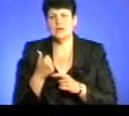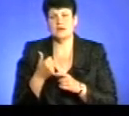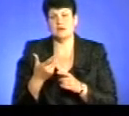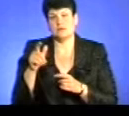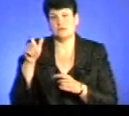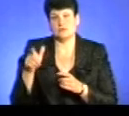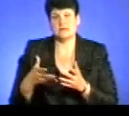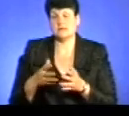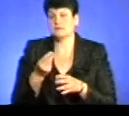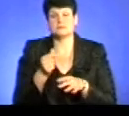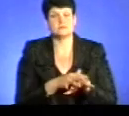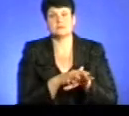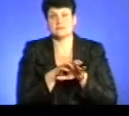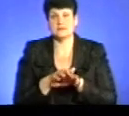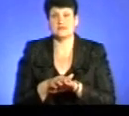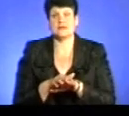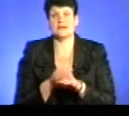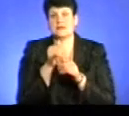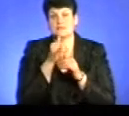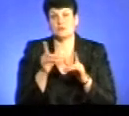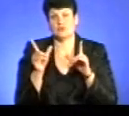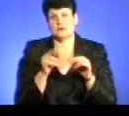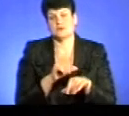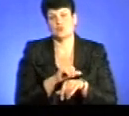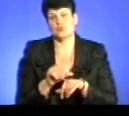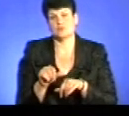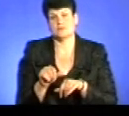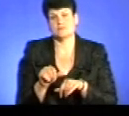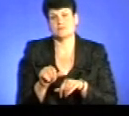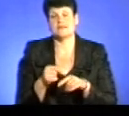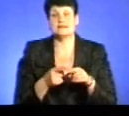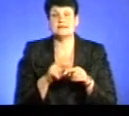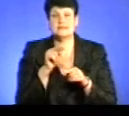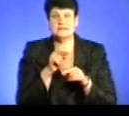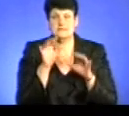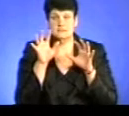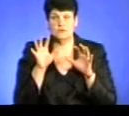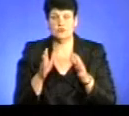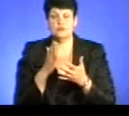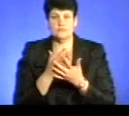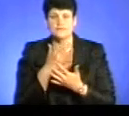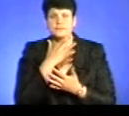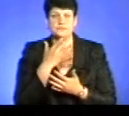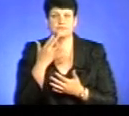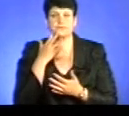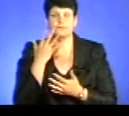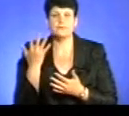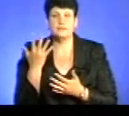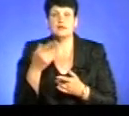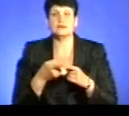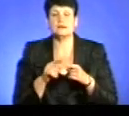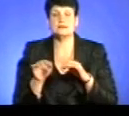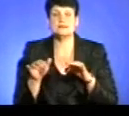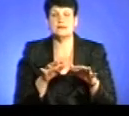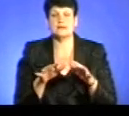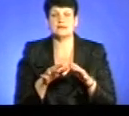погасив, знову ж таки, не мав змоги виїхати за кордон. Знову таки, цим законом введено ряд таких заходів,